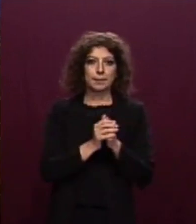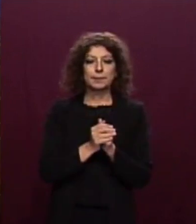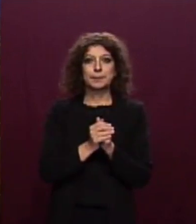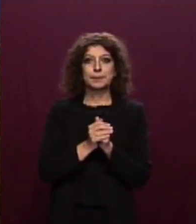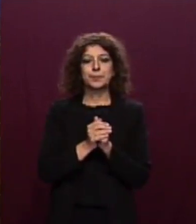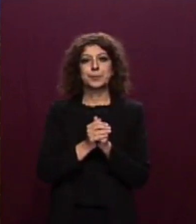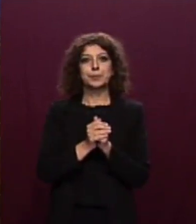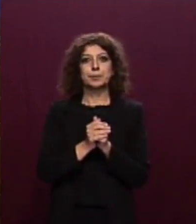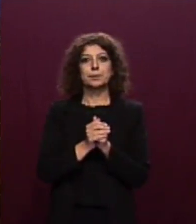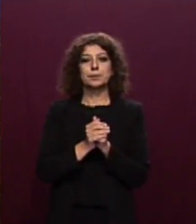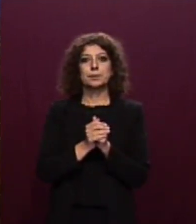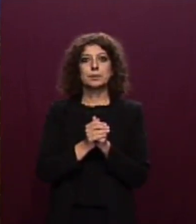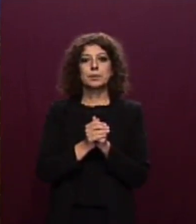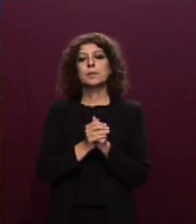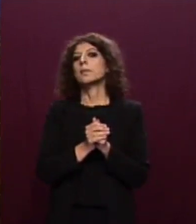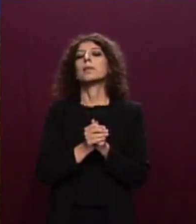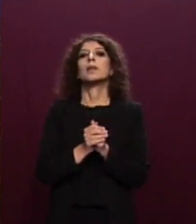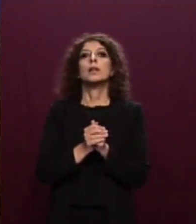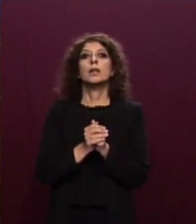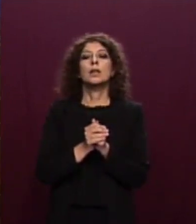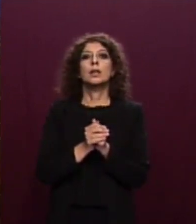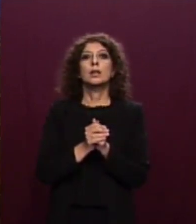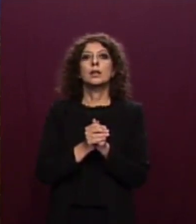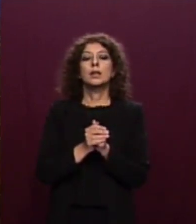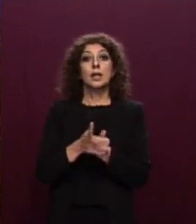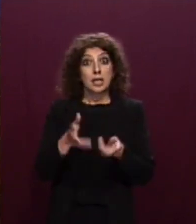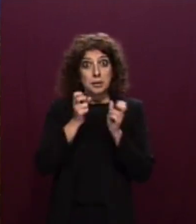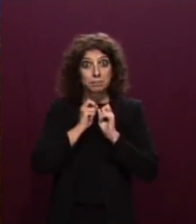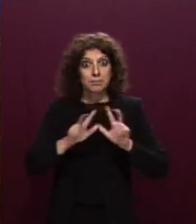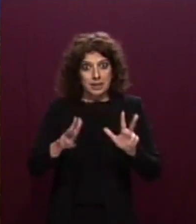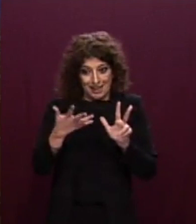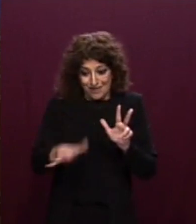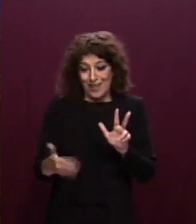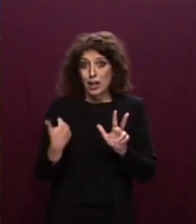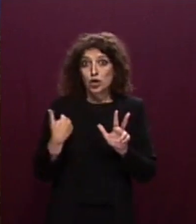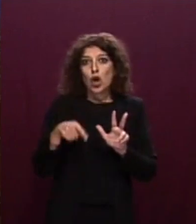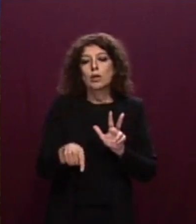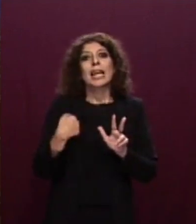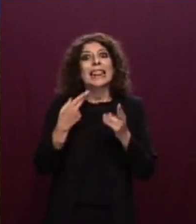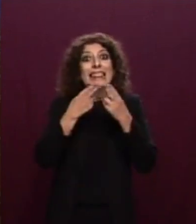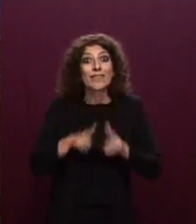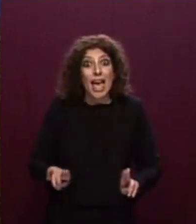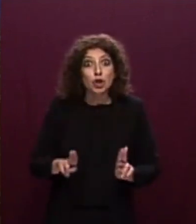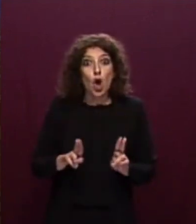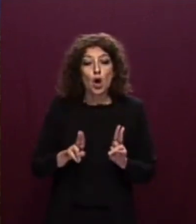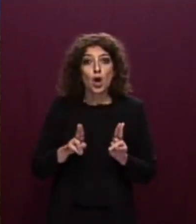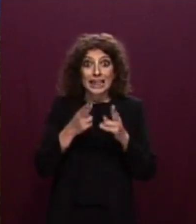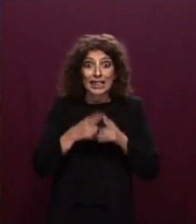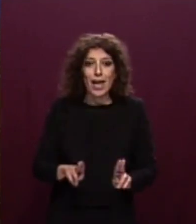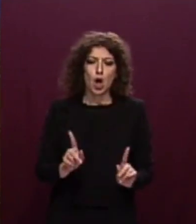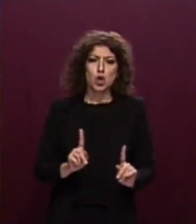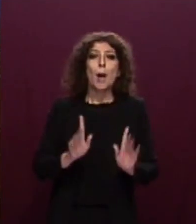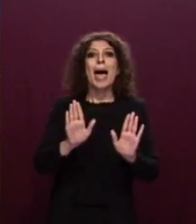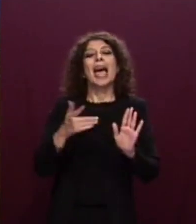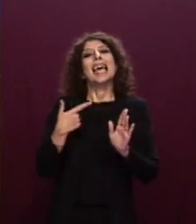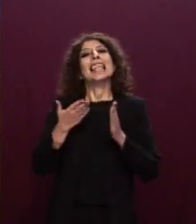Sottolineo che l'adozione del provvedimento appena evocato non ha imposto un divieto di ingresso assoluto, ma ha stabilito un divieto di sosta nelle acque